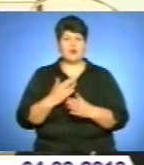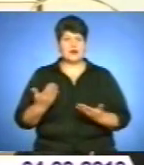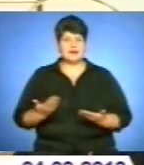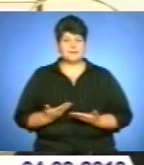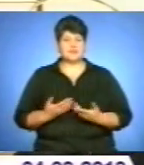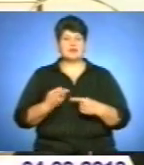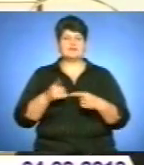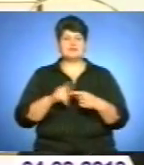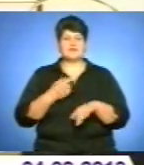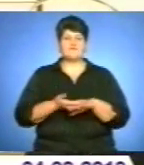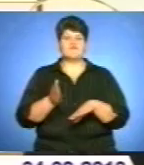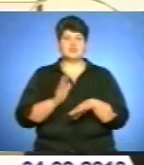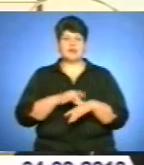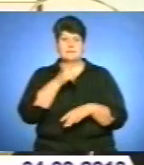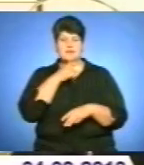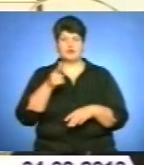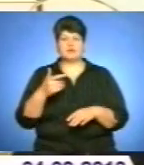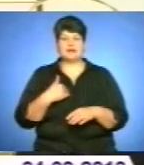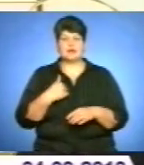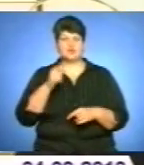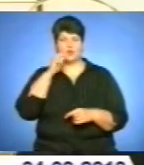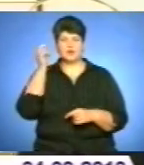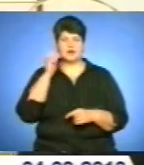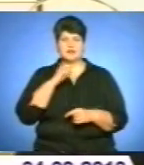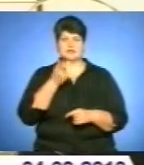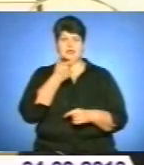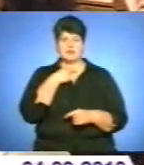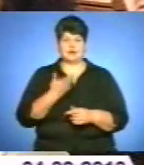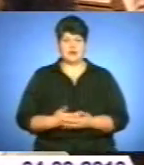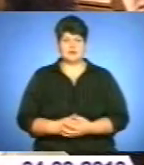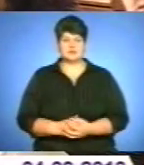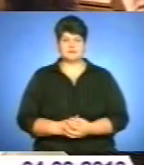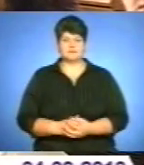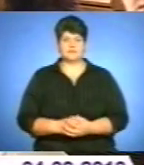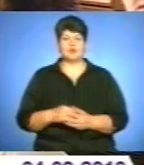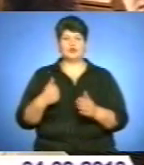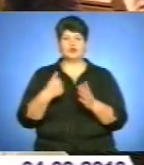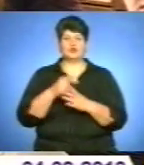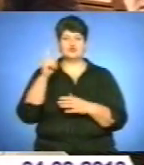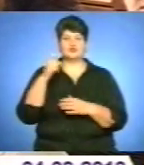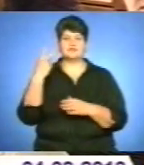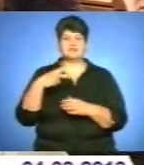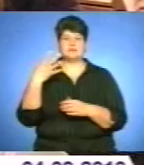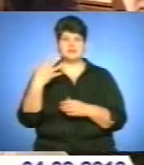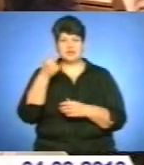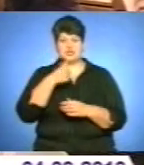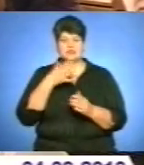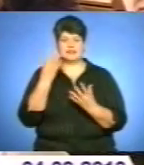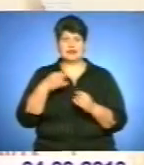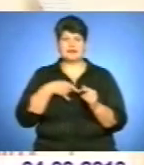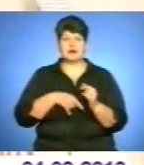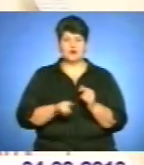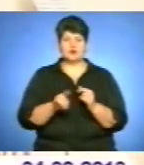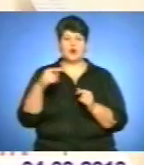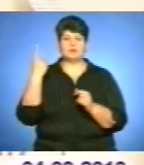період для нашої України, для нашої української інтелігенції. До 125-річчя від дня народження Василя Барвінського